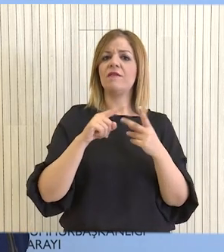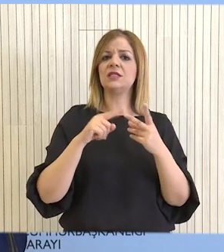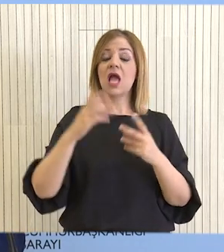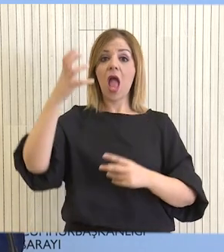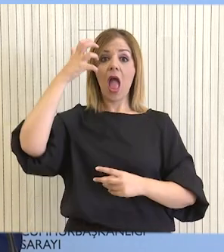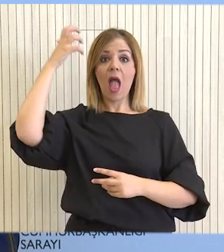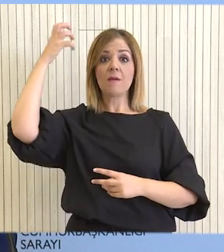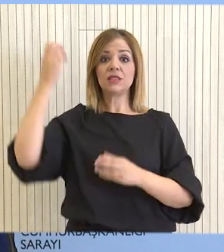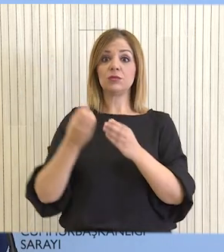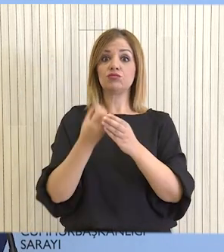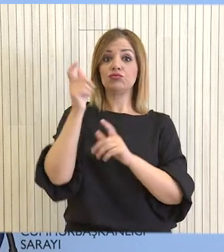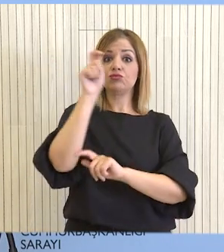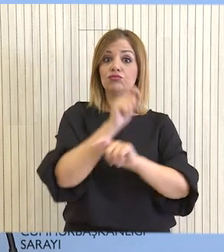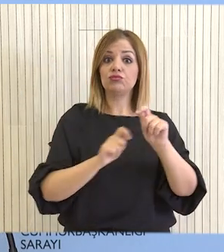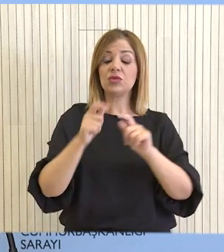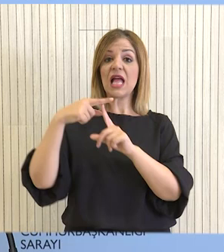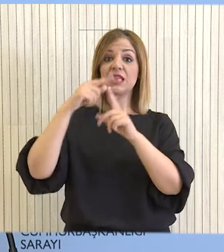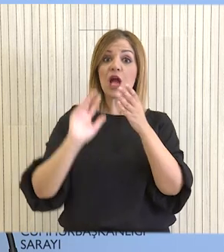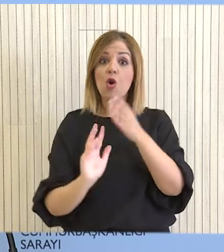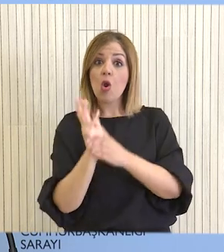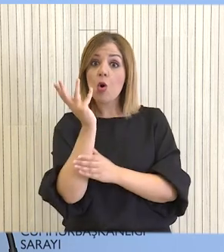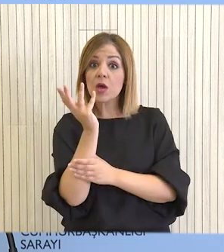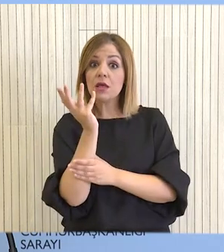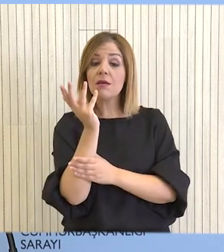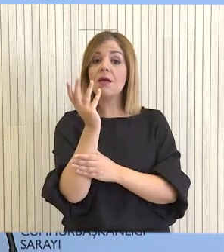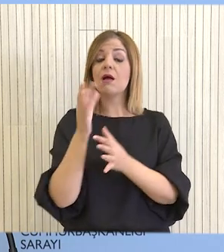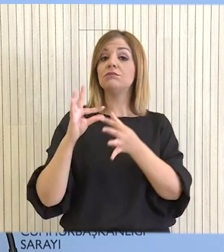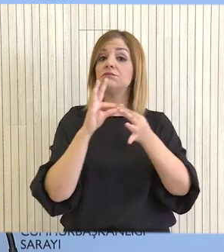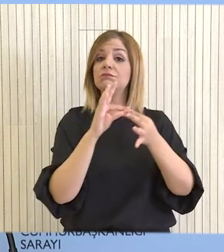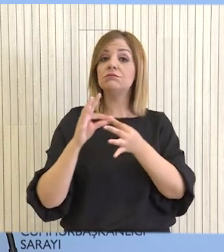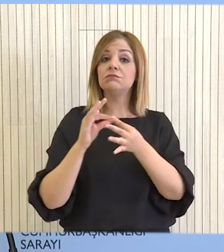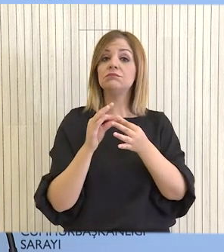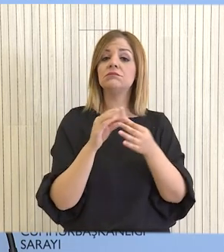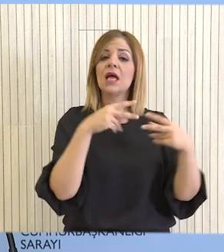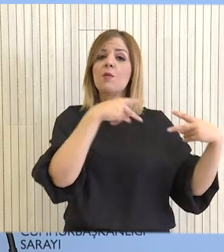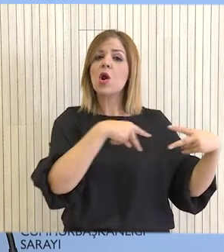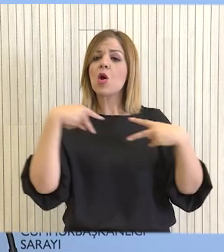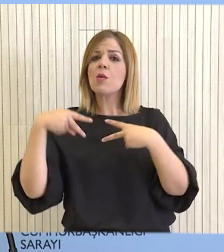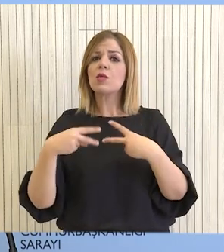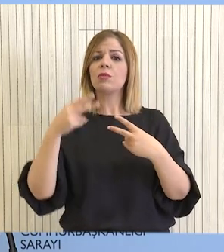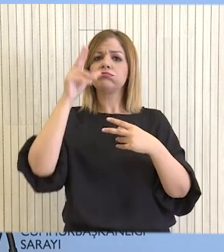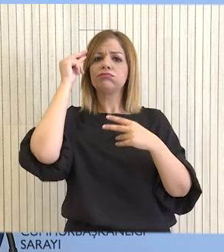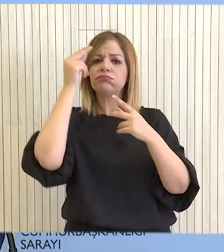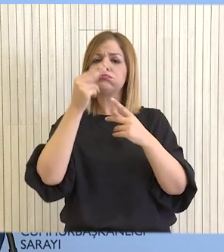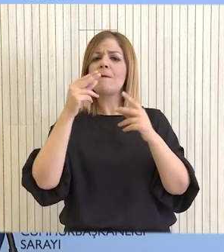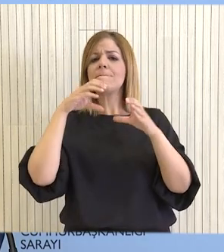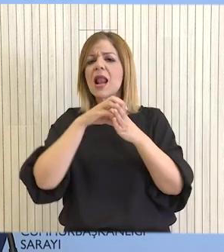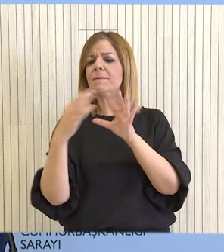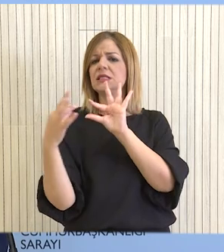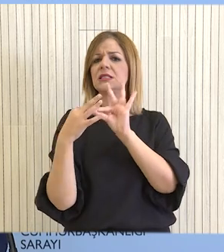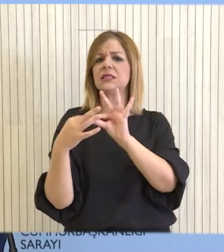της επιστήμης, της καινοτομίας και των προηγμένων τεχνολογιών, αλλά και συνεργασίας μεταξύ των διπλαιωματικών ακαδηματιών των δύο χωρών.